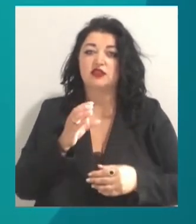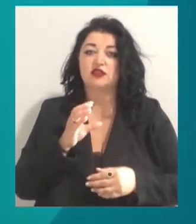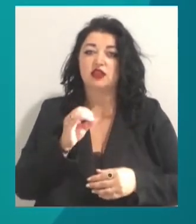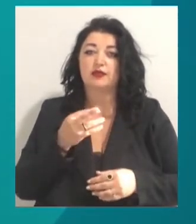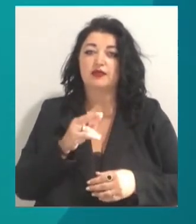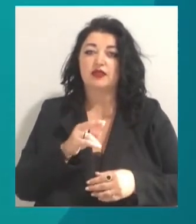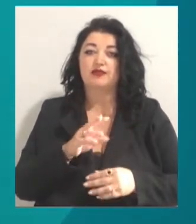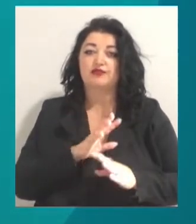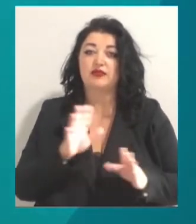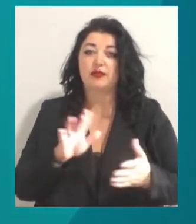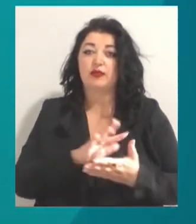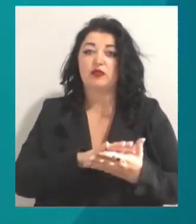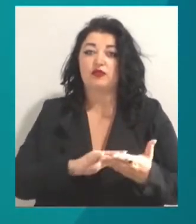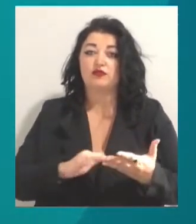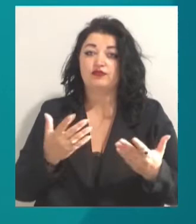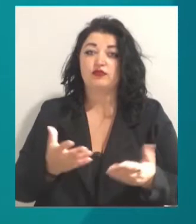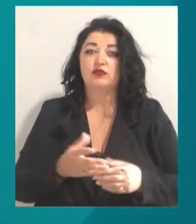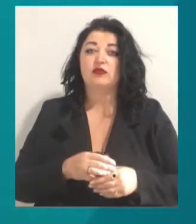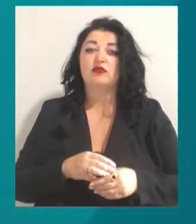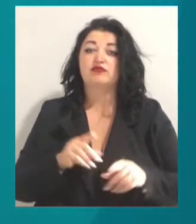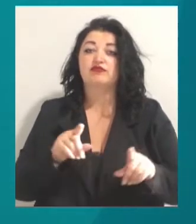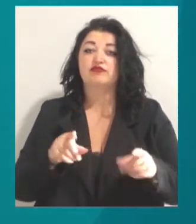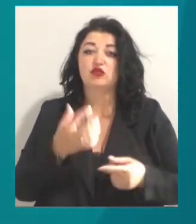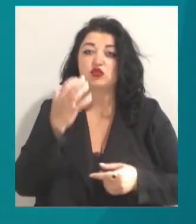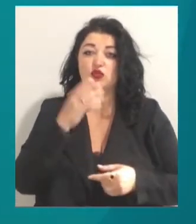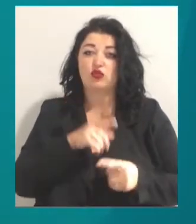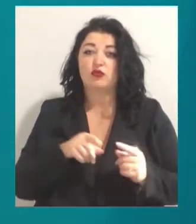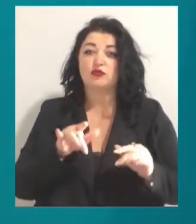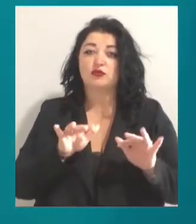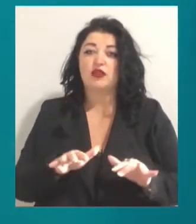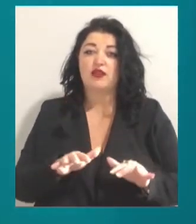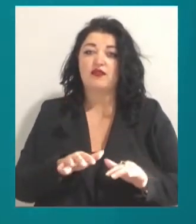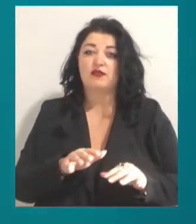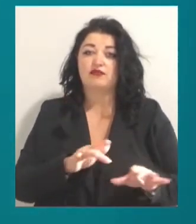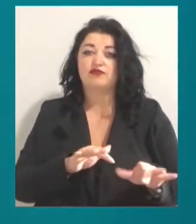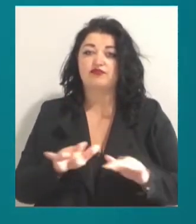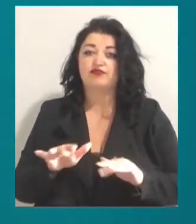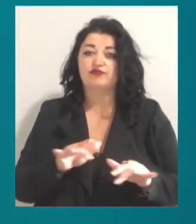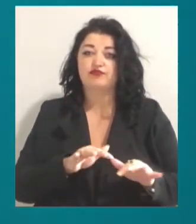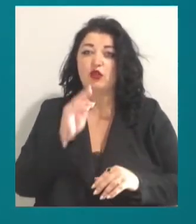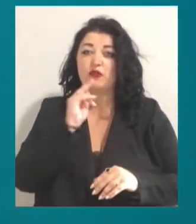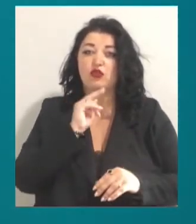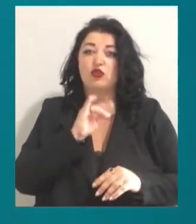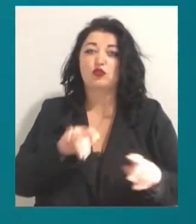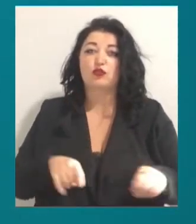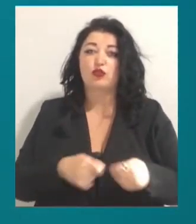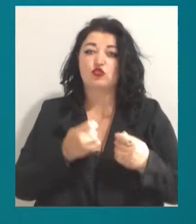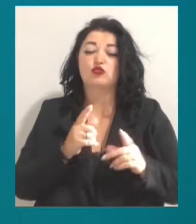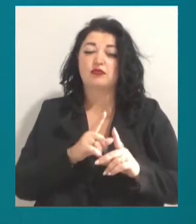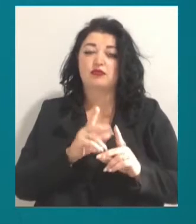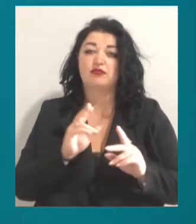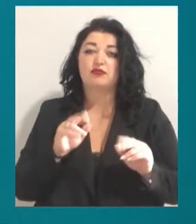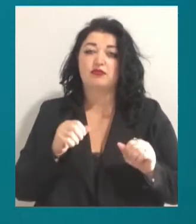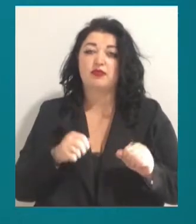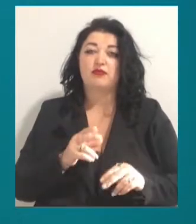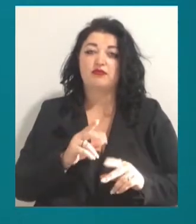не подовжили. Окрім Вадима Чорного, по справі проходять адміністраторка готелю Ірина Паровик, яку обвинувачують у порушення прав пожежної безпеки, що